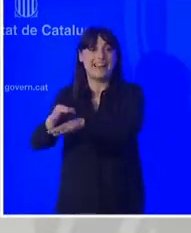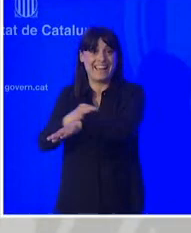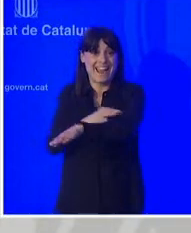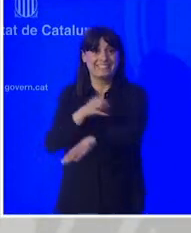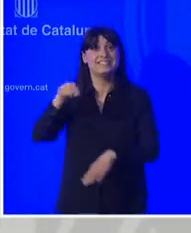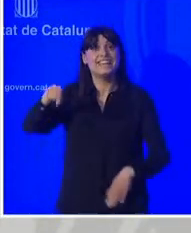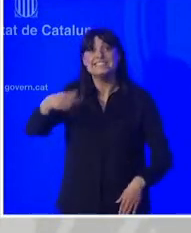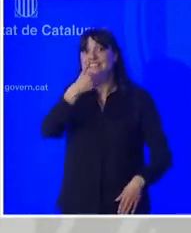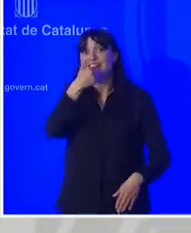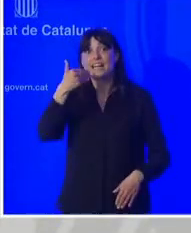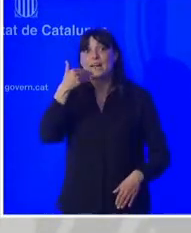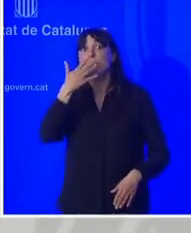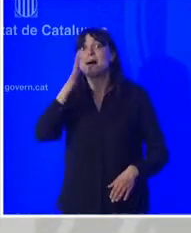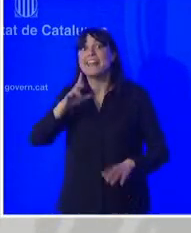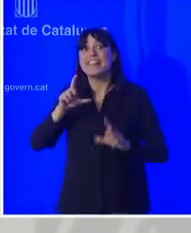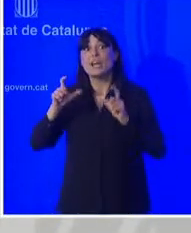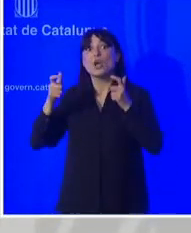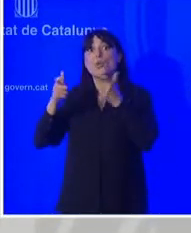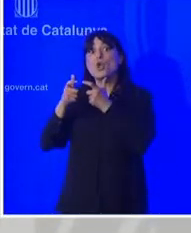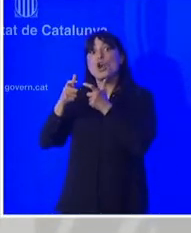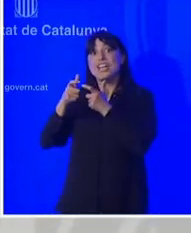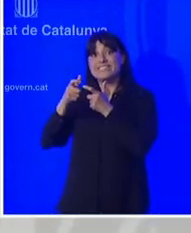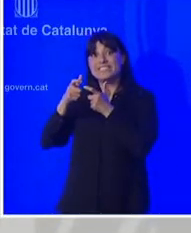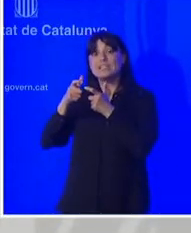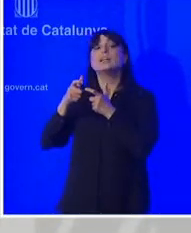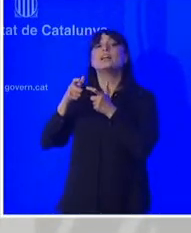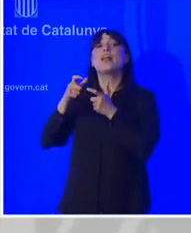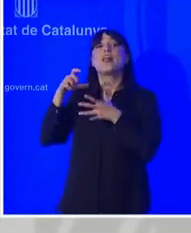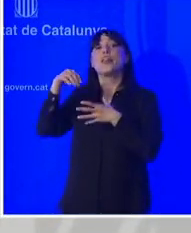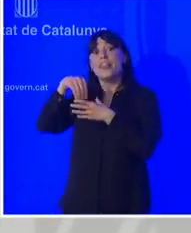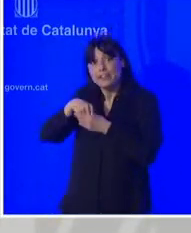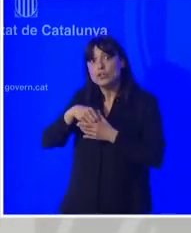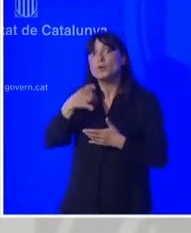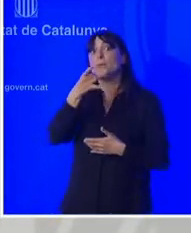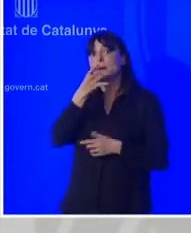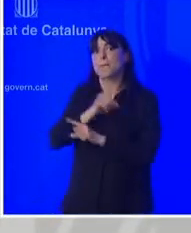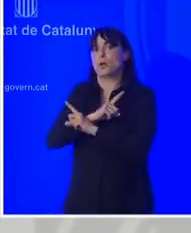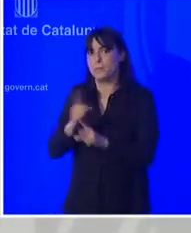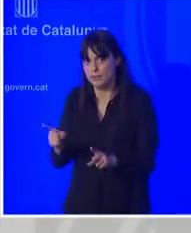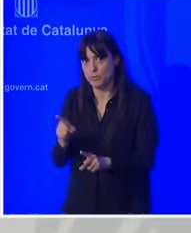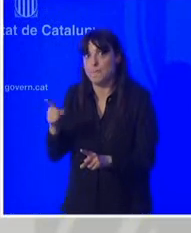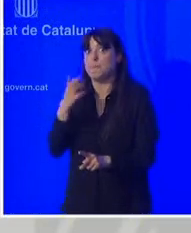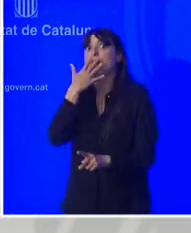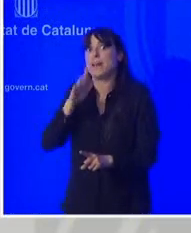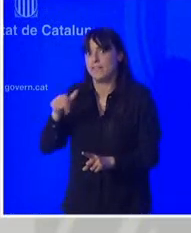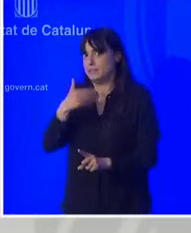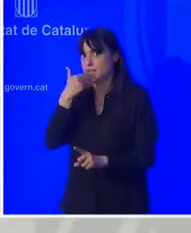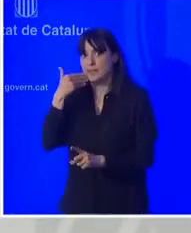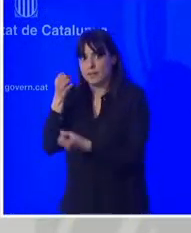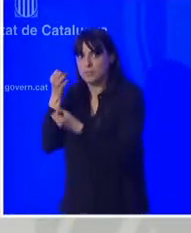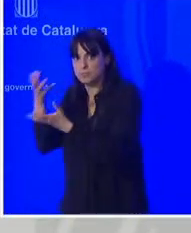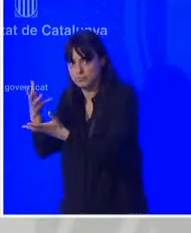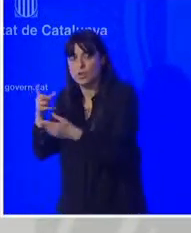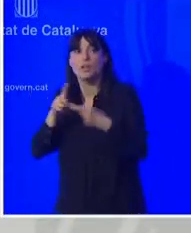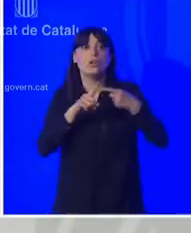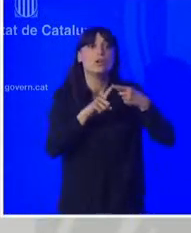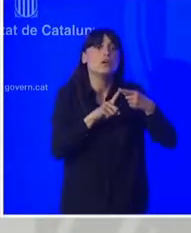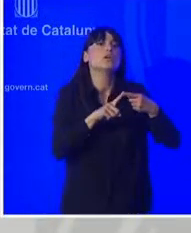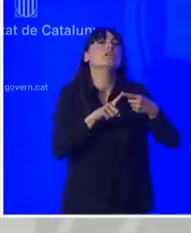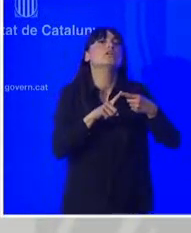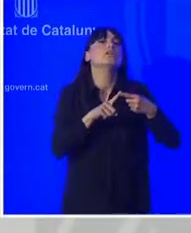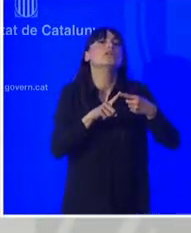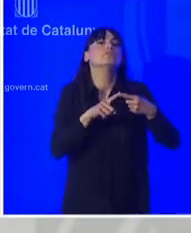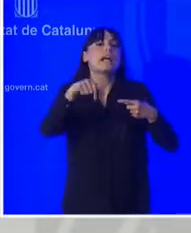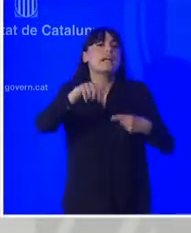sembla que va prohibir les reunions en l'interior de la restauració o si se planteen també per exemple voler al confinament comarcal